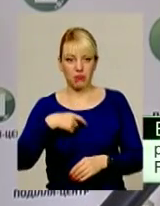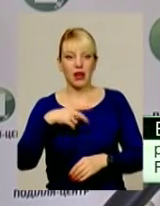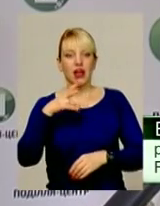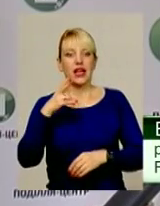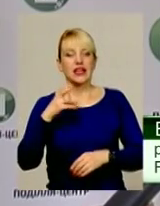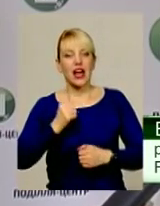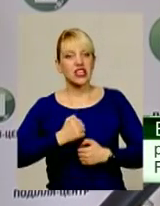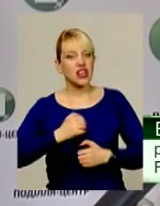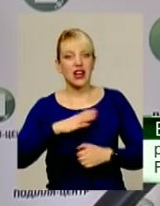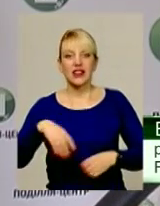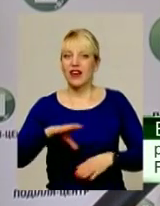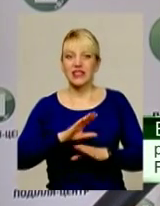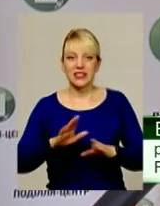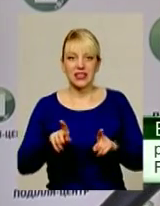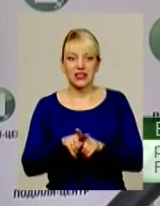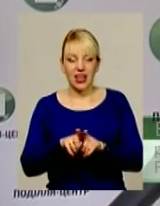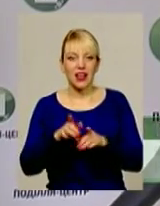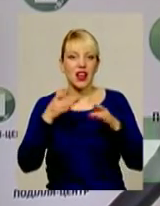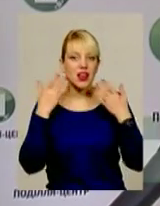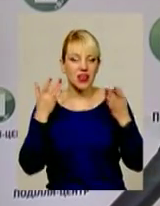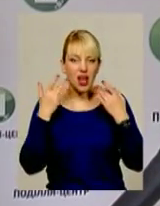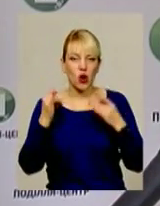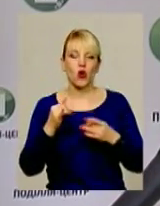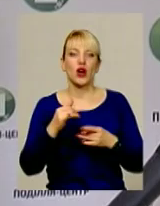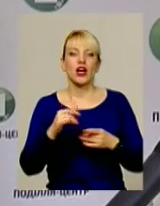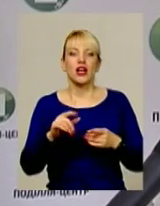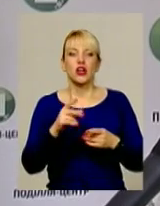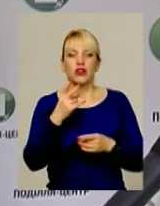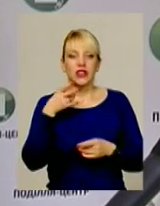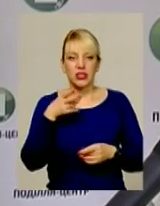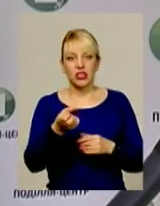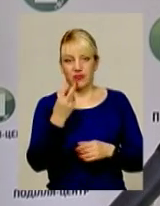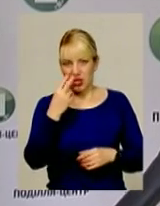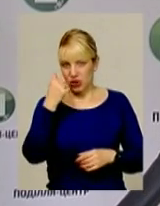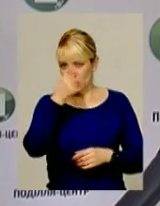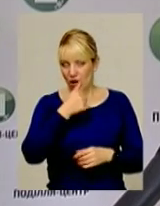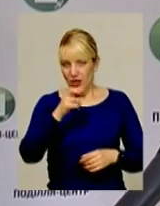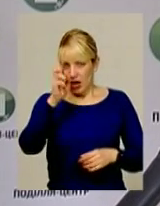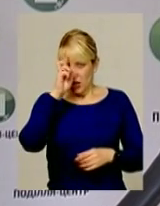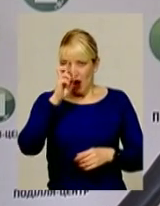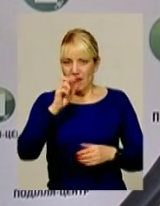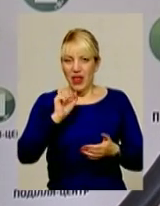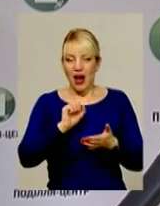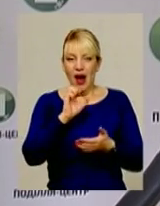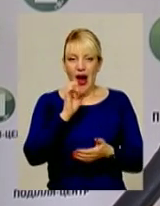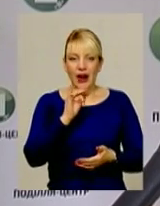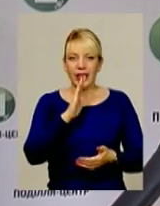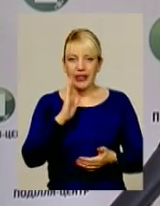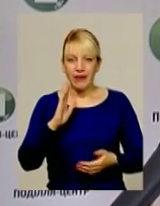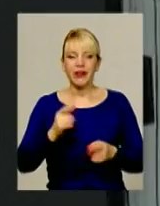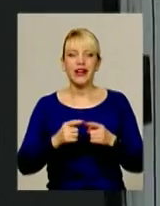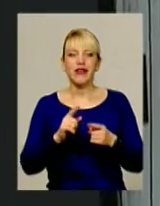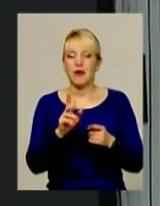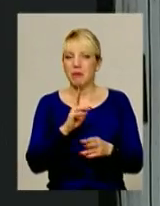не все складається легко і гладко. У 2012 році Державна архівна служба припинила в односторонньому порядку співпрацю з нашою